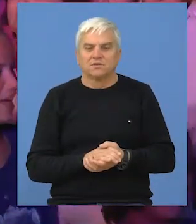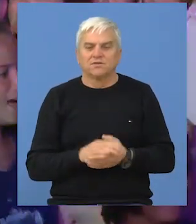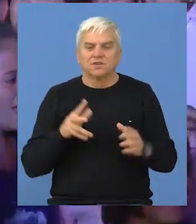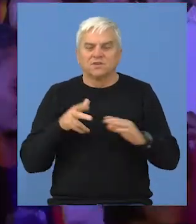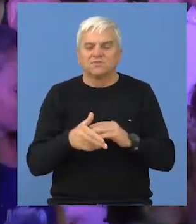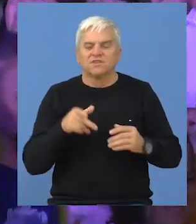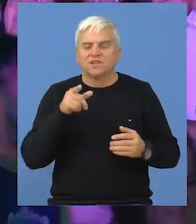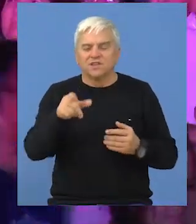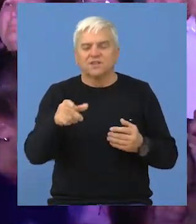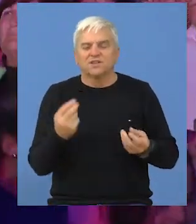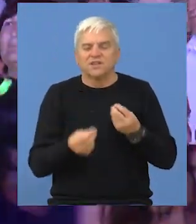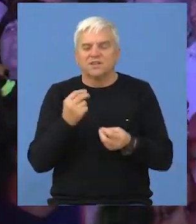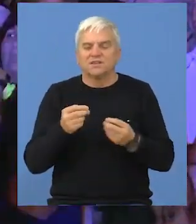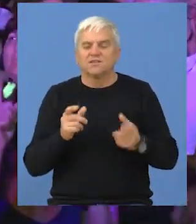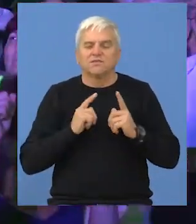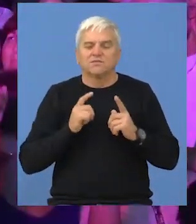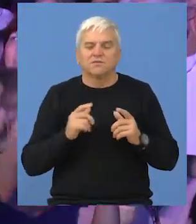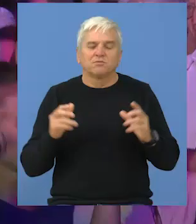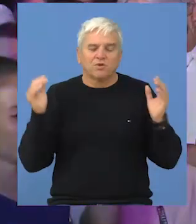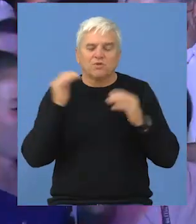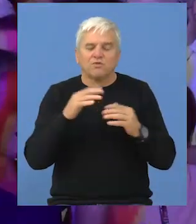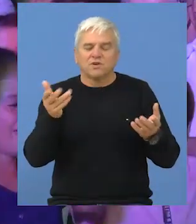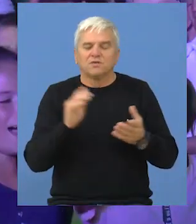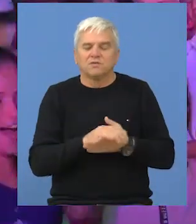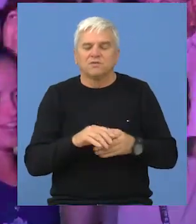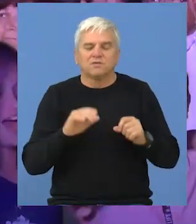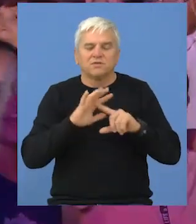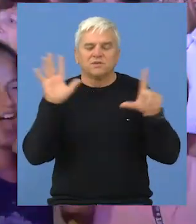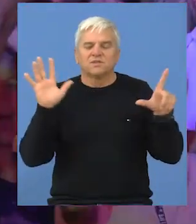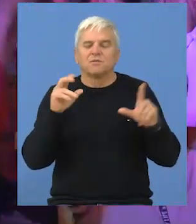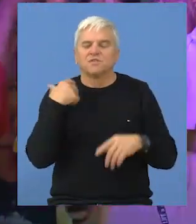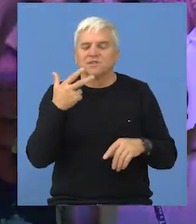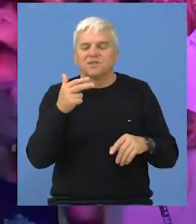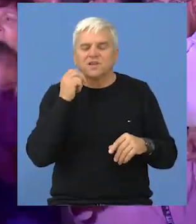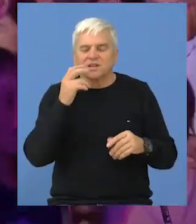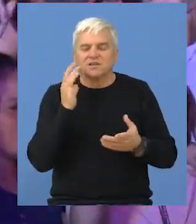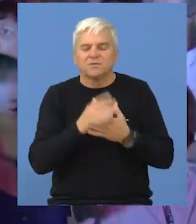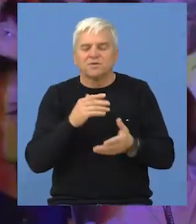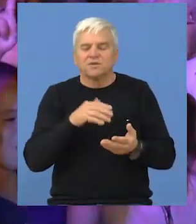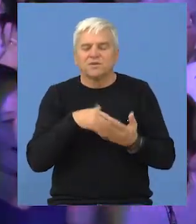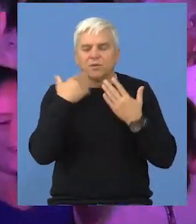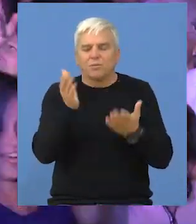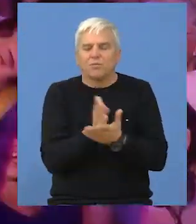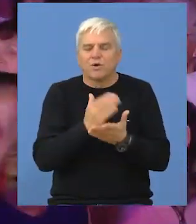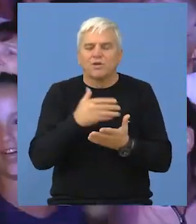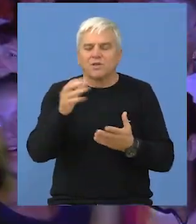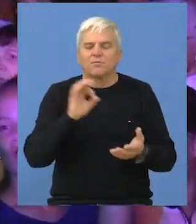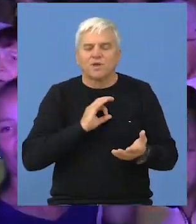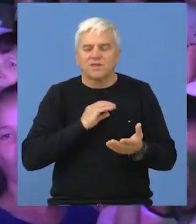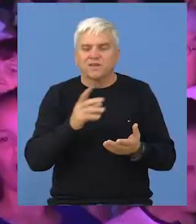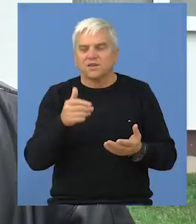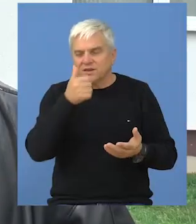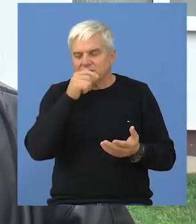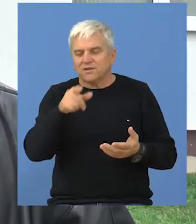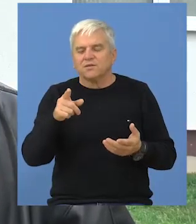Završetak ovih igara se predviđe oko 17.30 kad će biti podeljene i medalje.